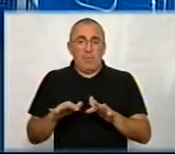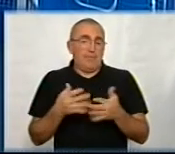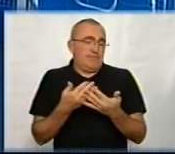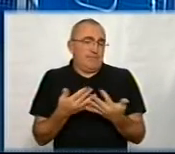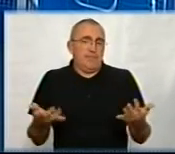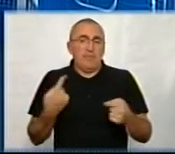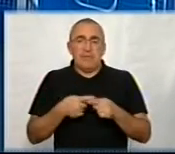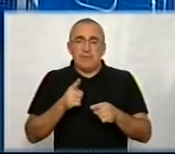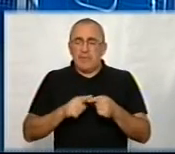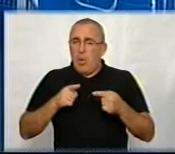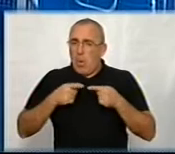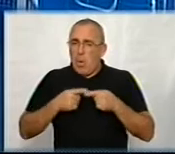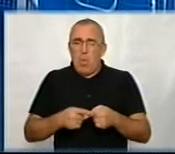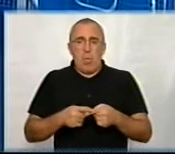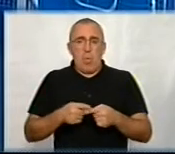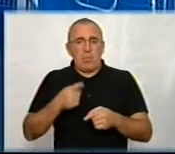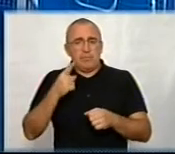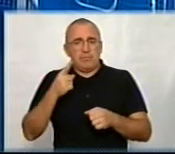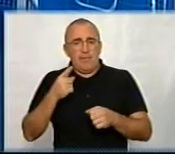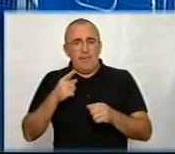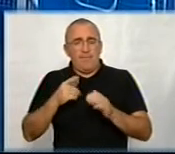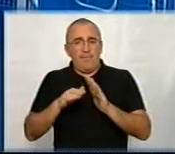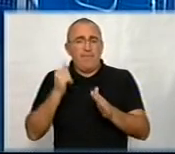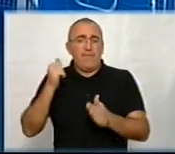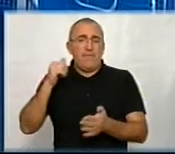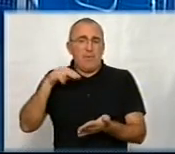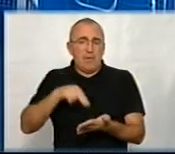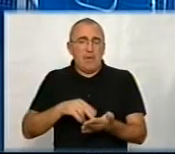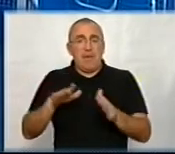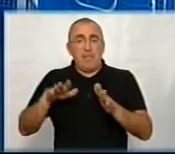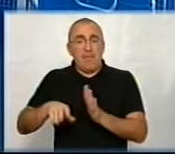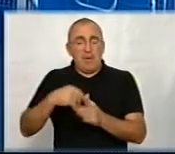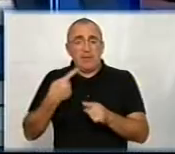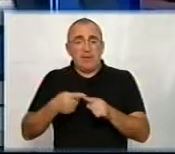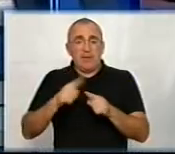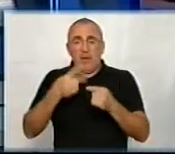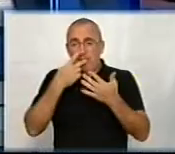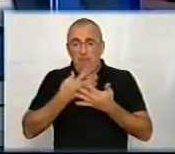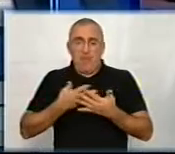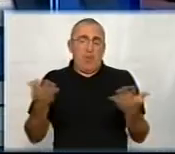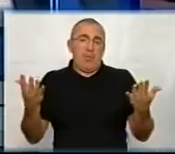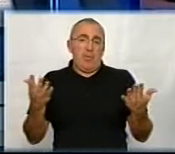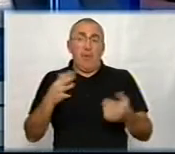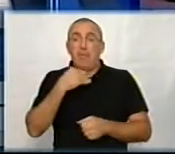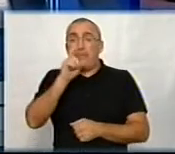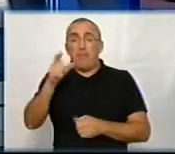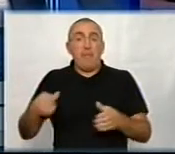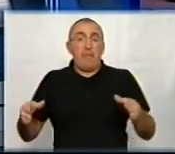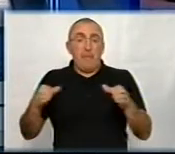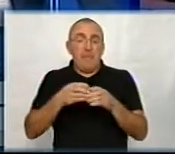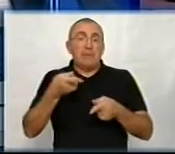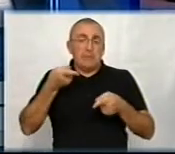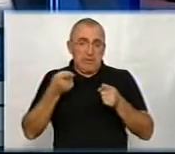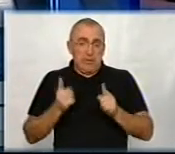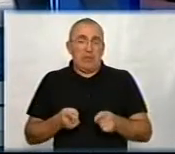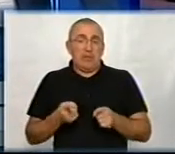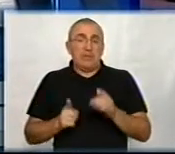це дійсно дуже гострі такі загрозливі виклики, які зараз постають. І місцеві вибори – це така прелюдія, якщо хочете. І для багатьох партій це дійсно